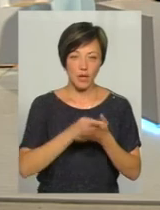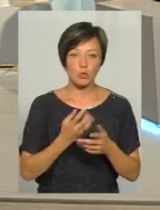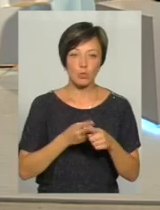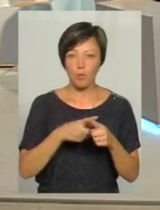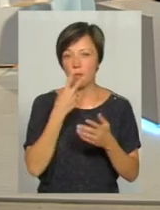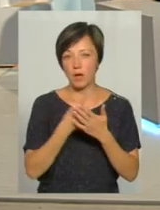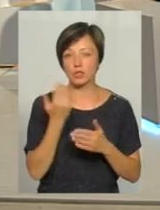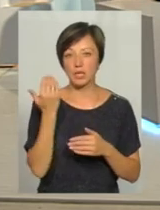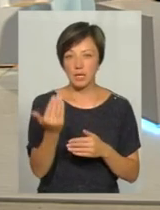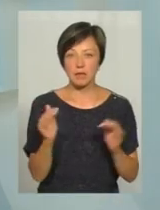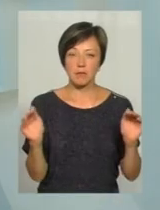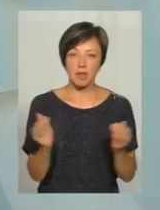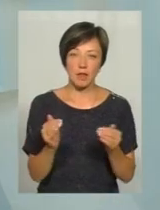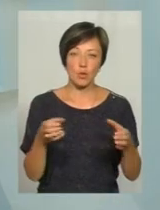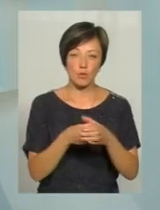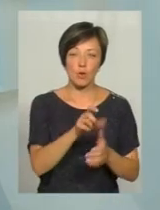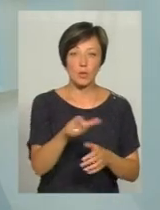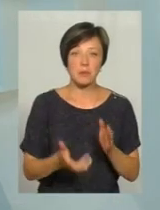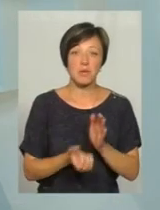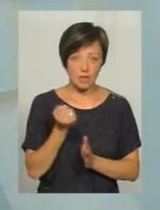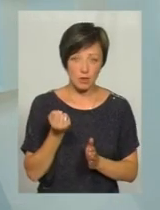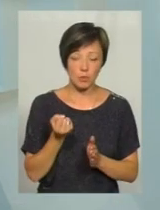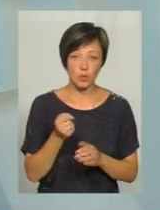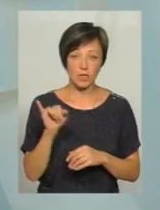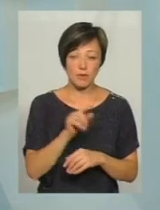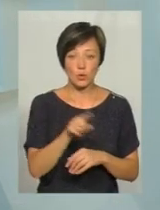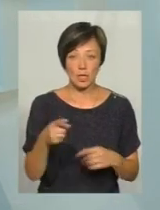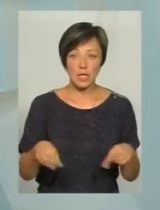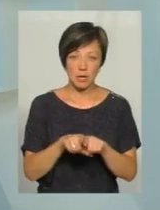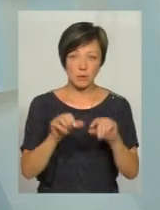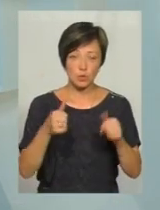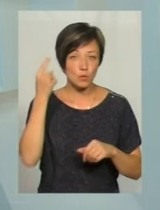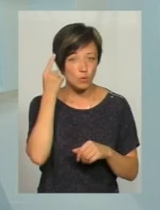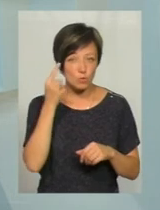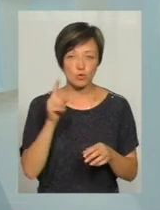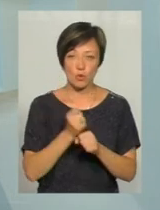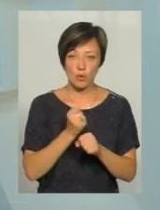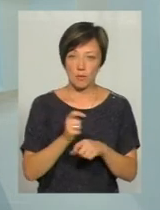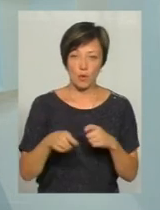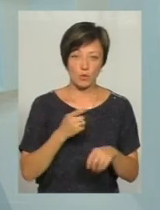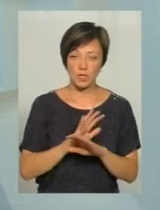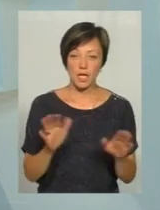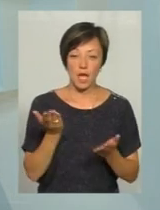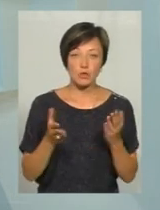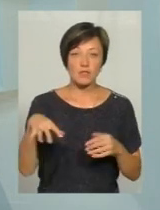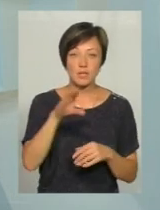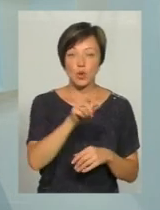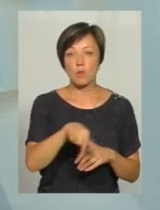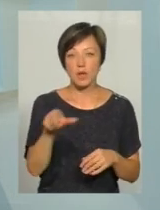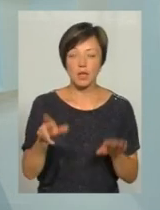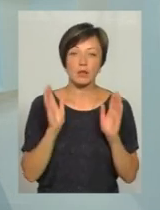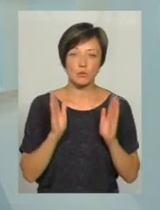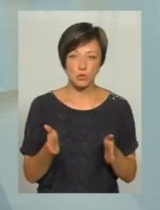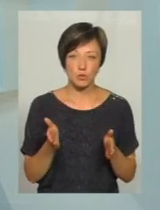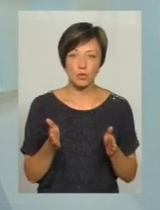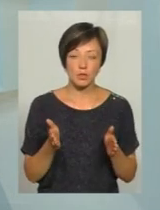бачать, що їх якась маленька група людей підтримує, і вони таким чином думають, що вони не роблять правопорушення. Тобто, коли всі громадяни будуть